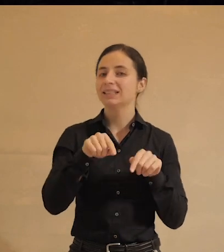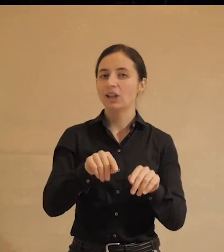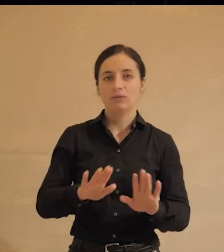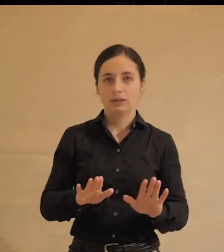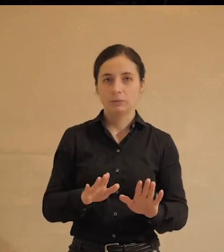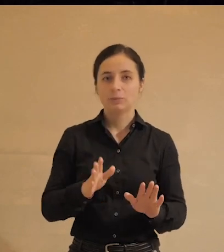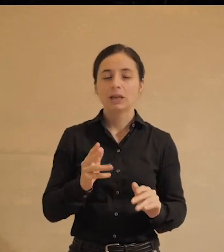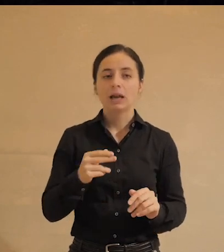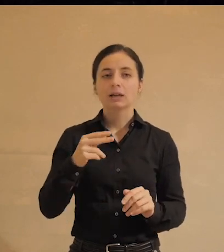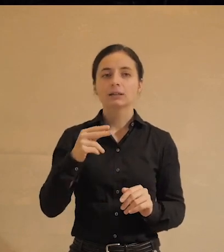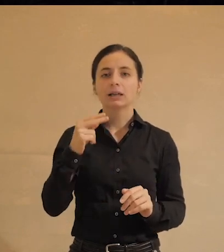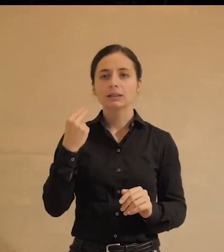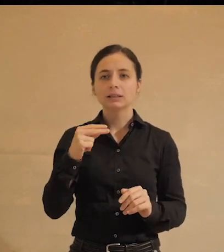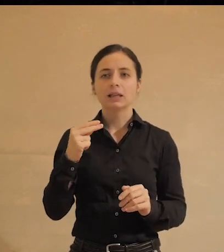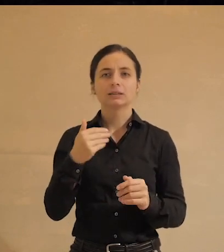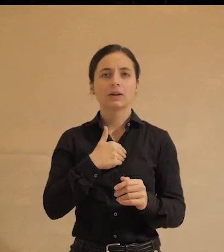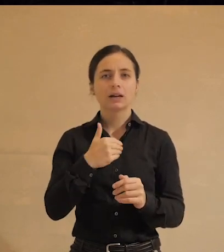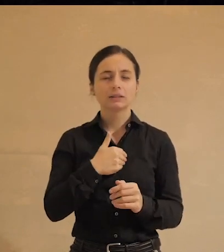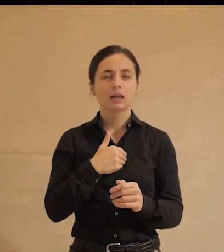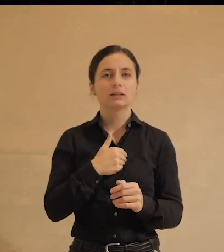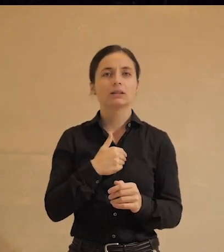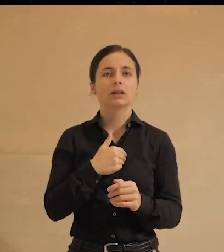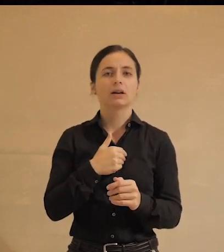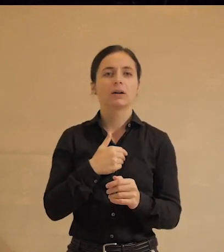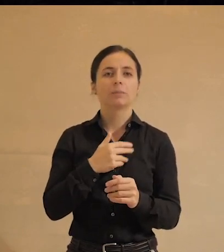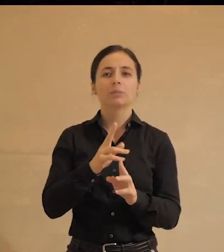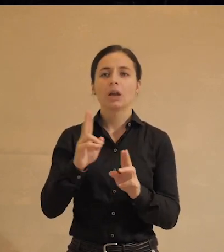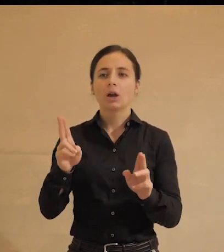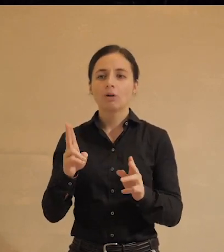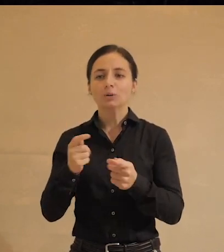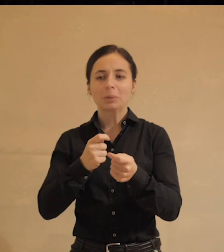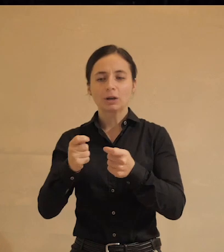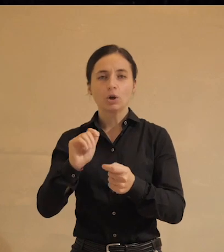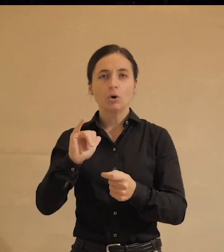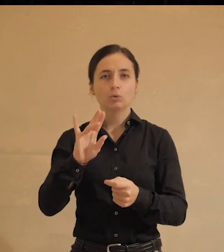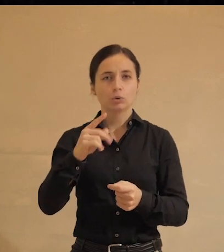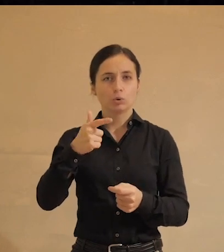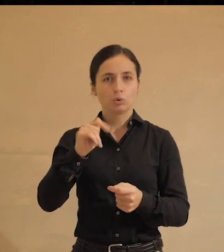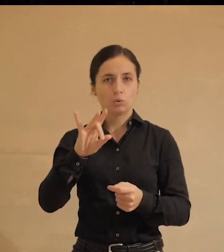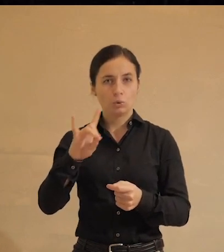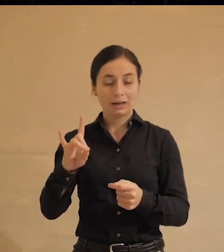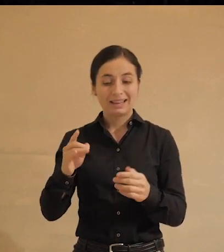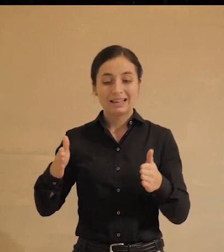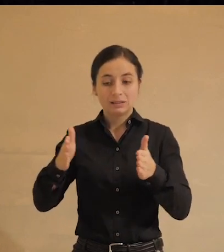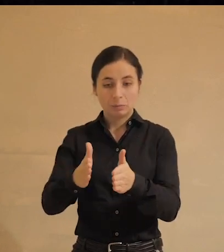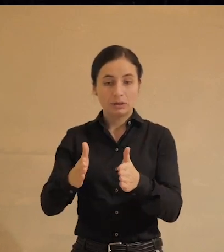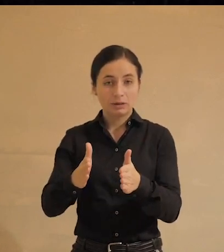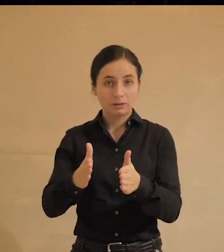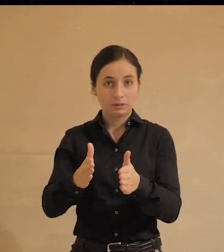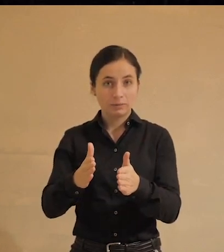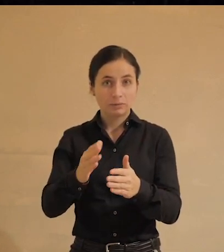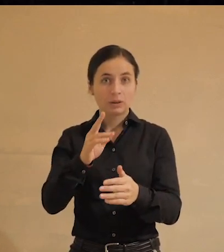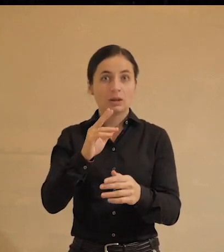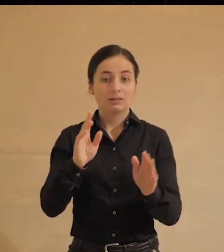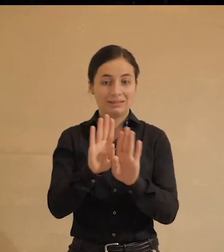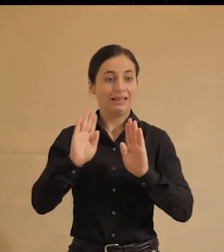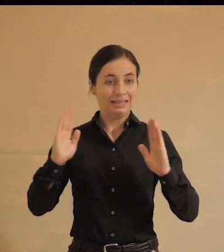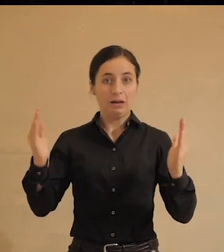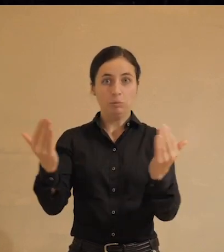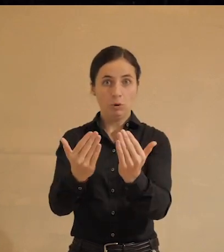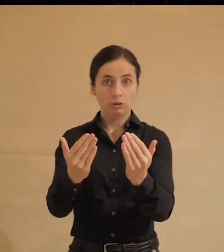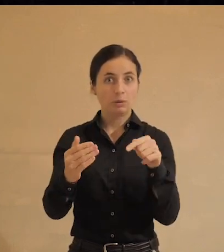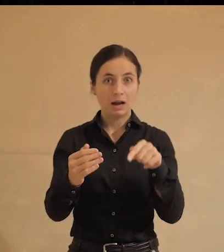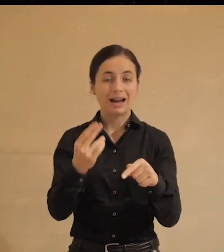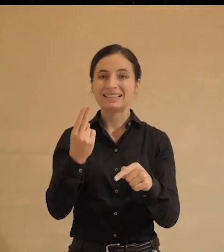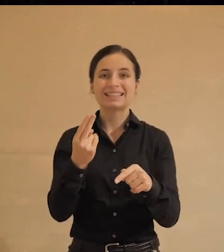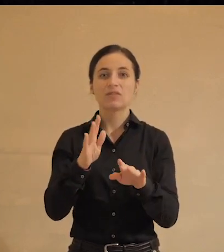китайцы каких-то уйгуров своих хотят, так сказать, проконтролировать, они их запирают, опять же, в старом добром концлагере за забором, а